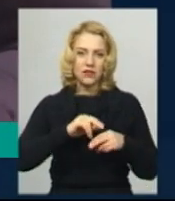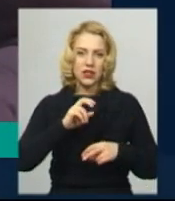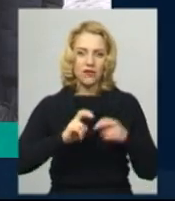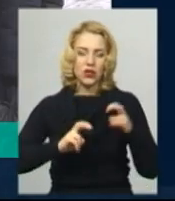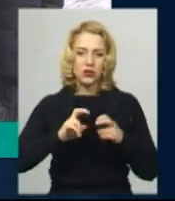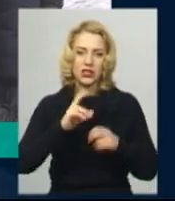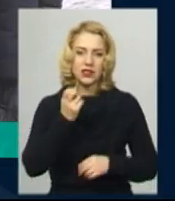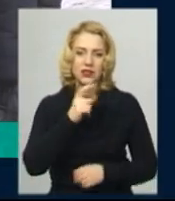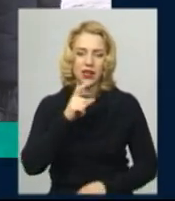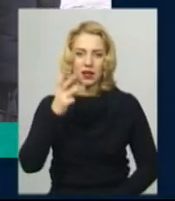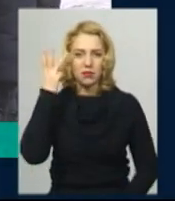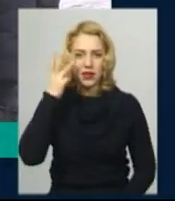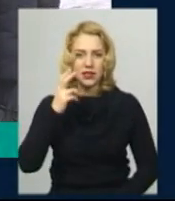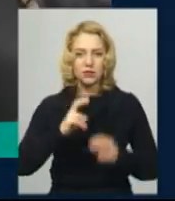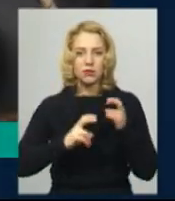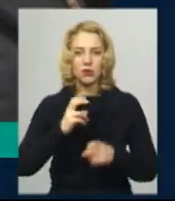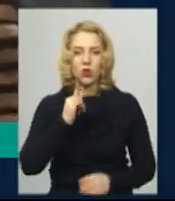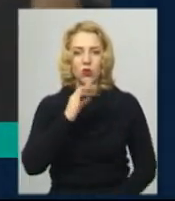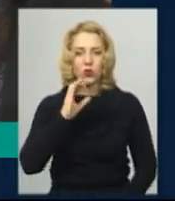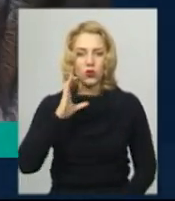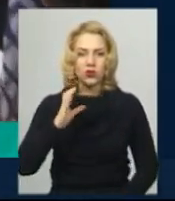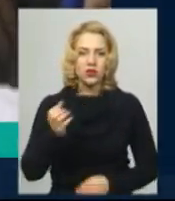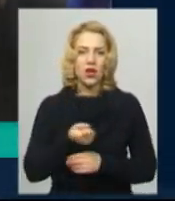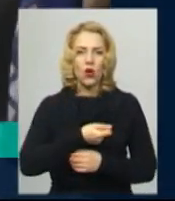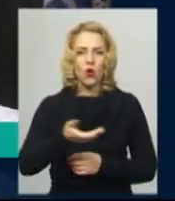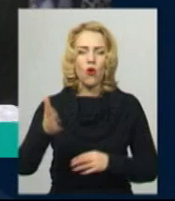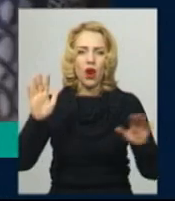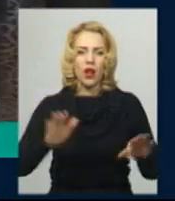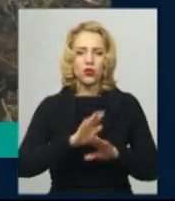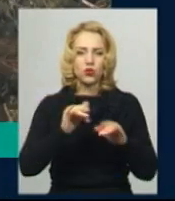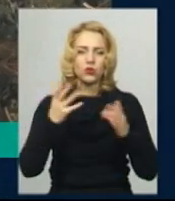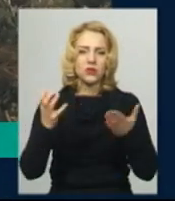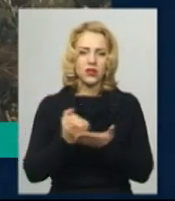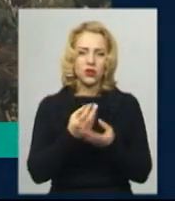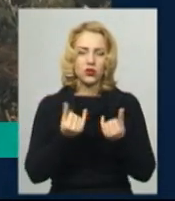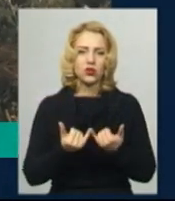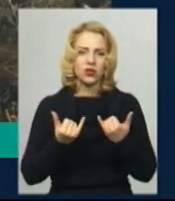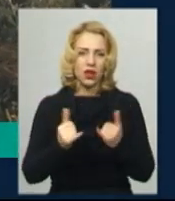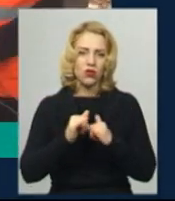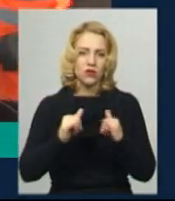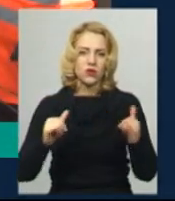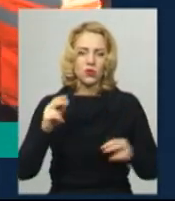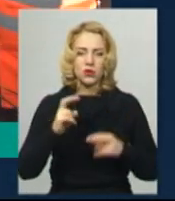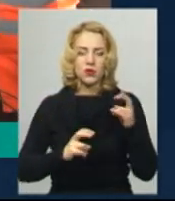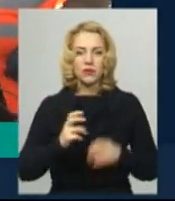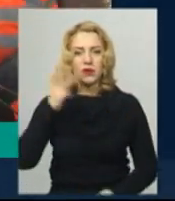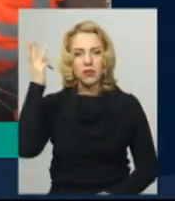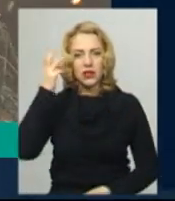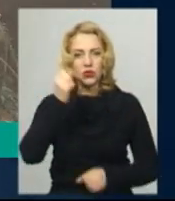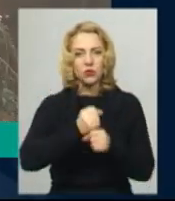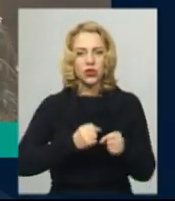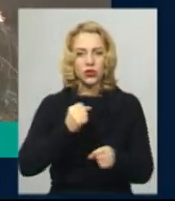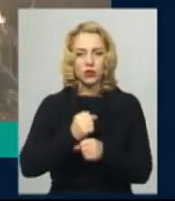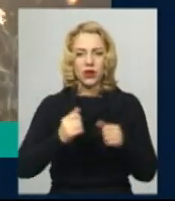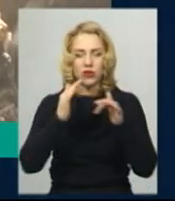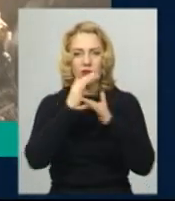цехів хмельницького підприємства «УТОСКО» лядують, аби знайти гроші на розвиток підприємства. У Хмельницькому переробляють новорічні ялинки